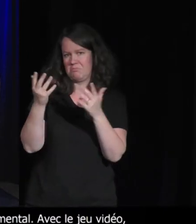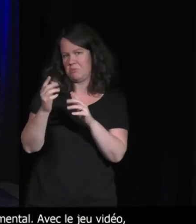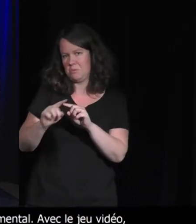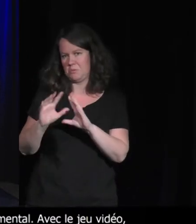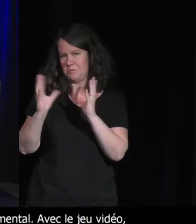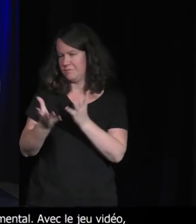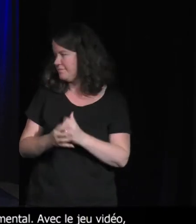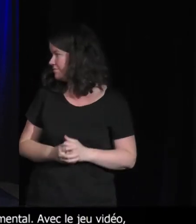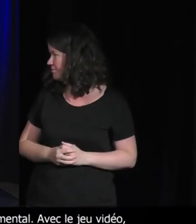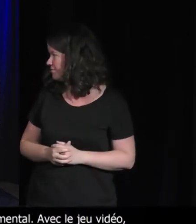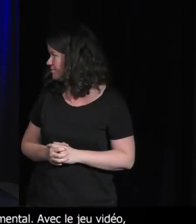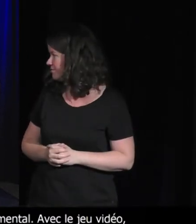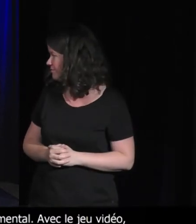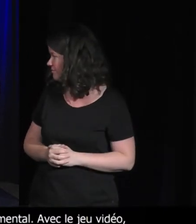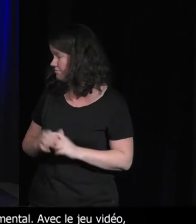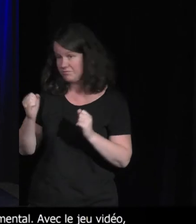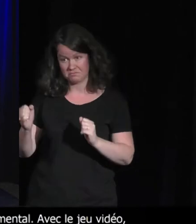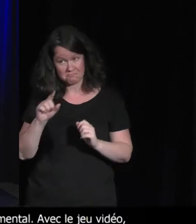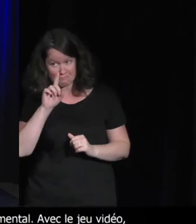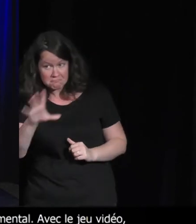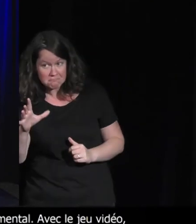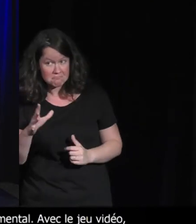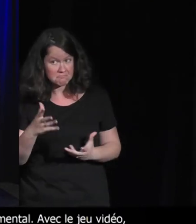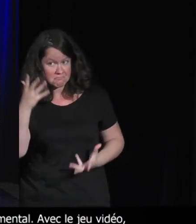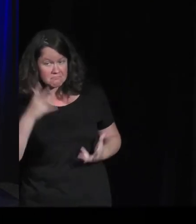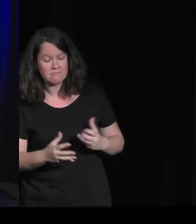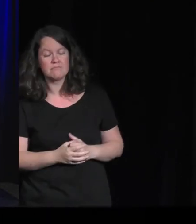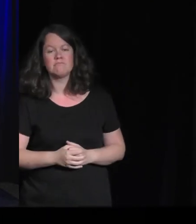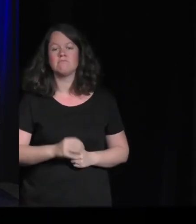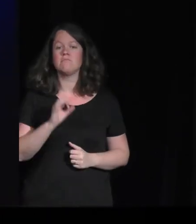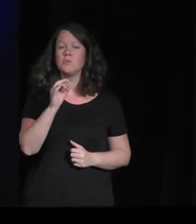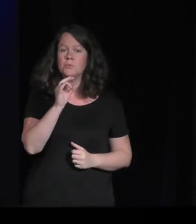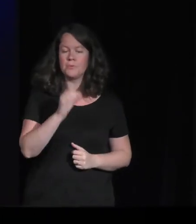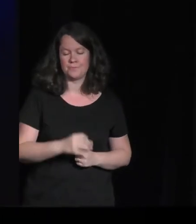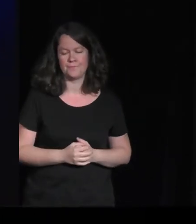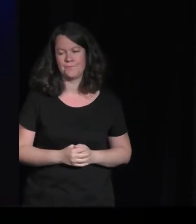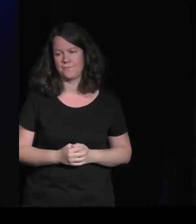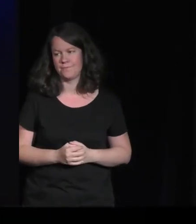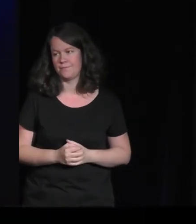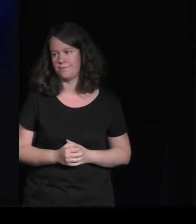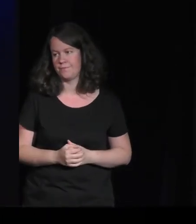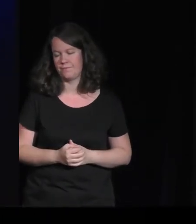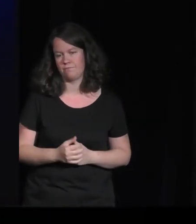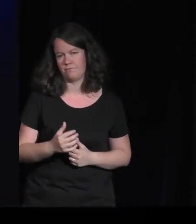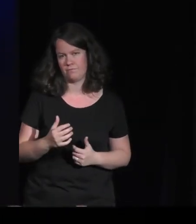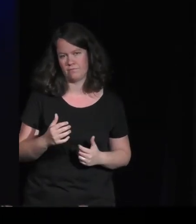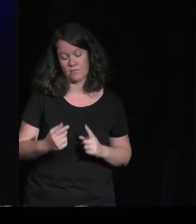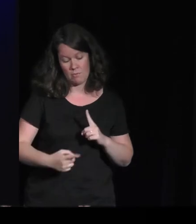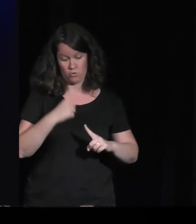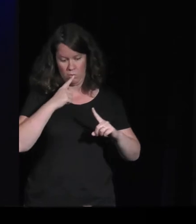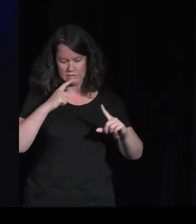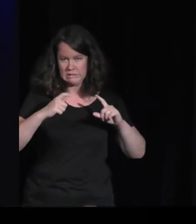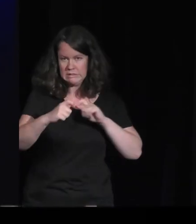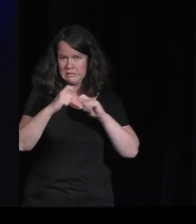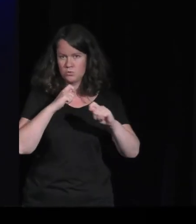que tu partages ce Oui, je pense que c'est vraiment intéressant, enfin crucial d'avoir cette discussion-là.